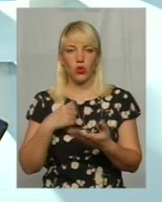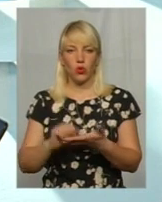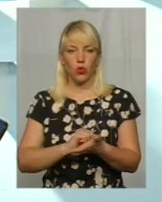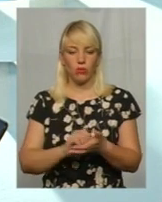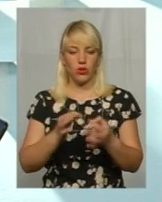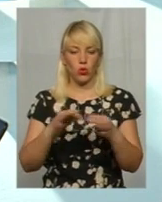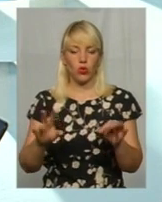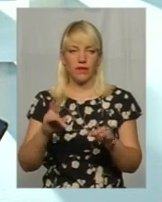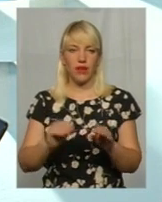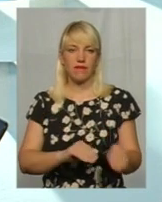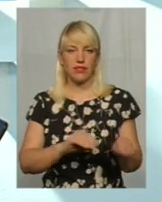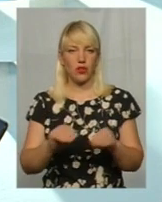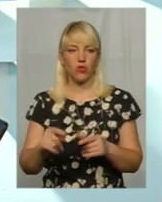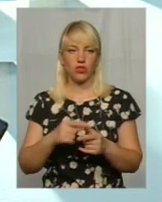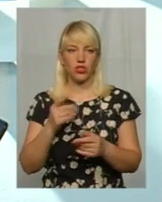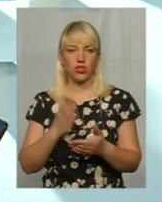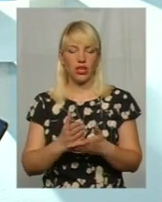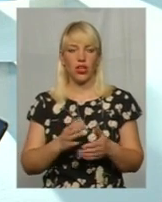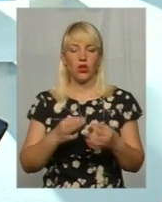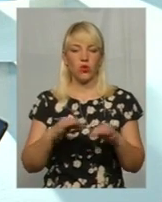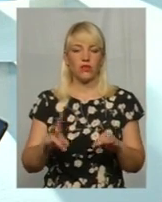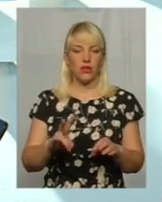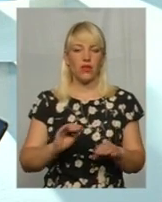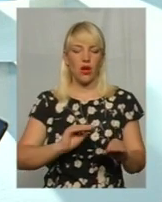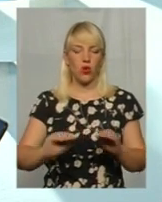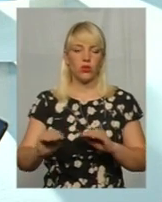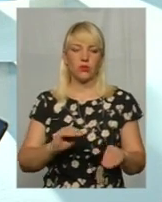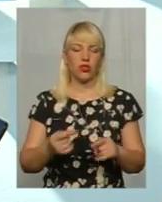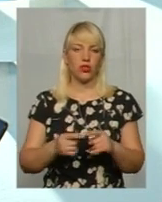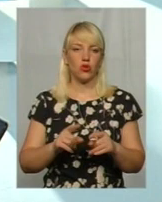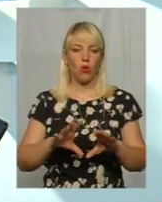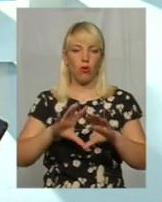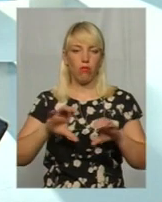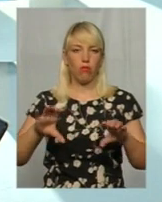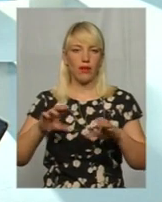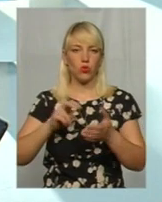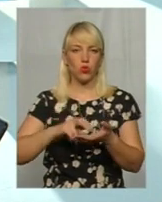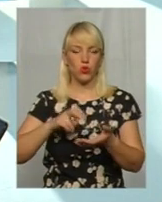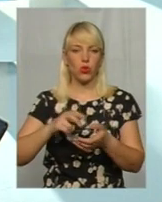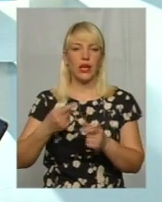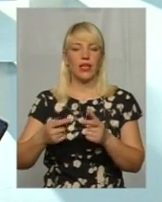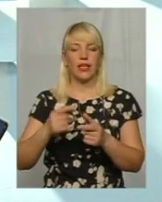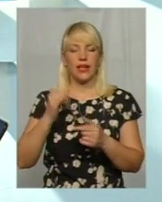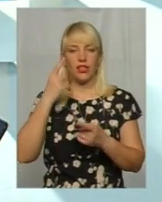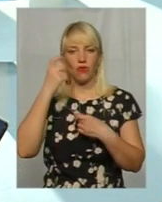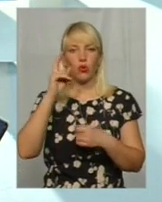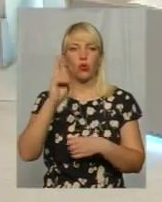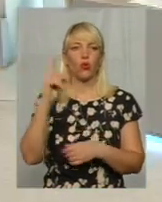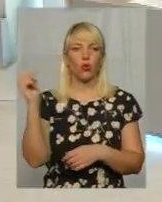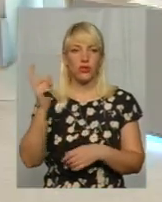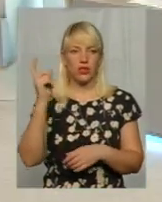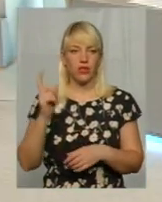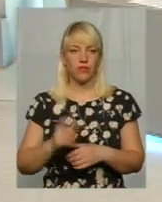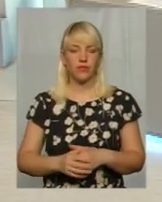встановлення, чи є дозвіл на розміщення цього батуту на цьому місці, чи немає. Також запитати інформацію про власника батуту, хто встановив,